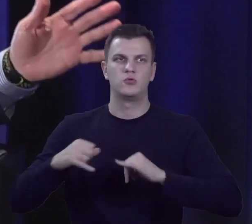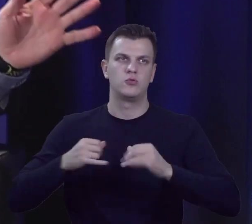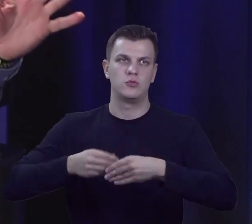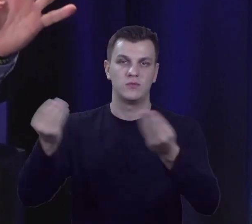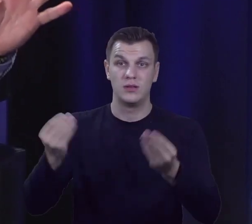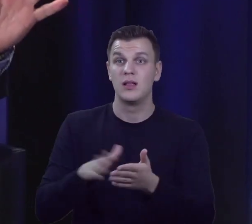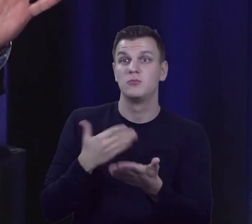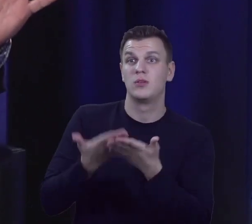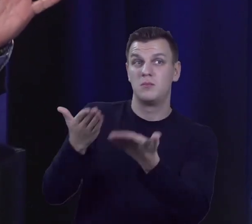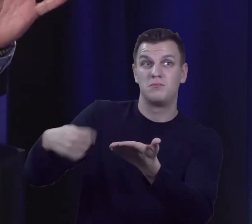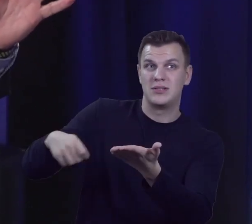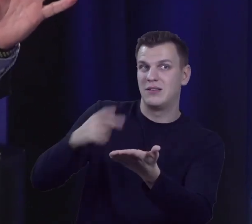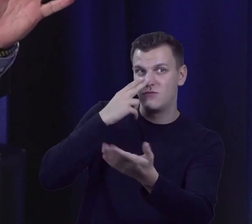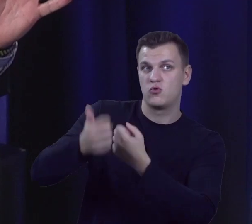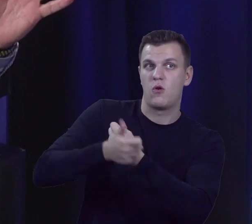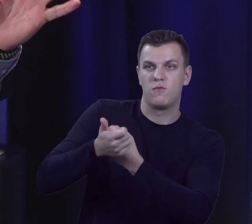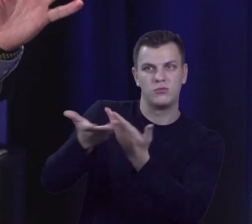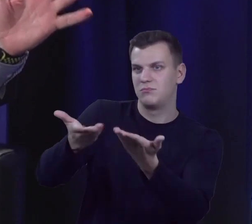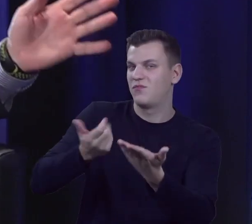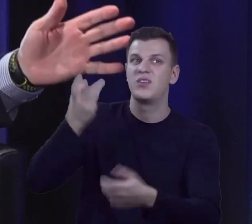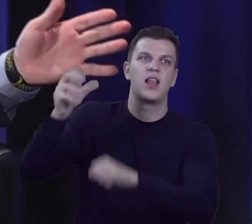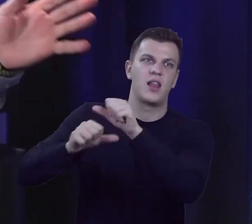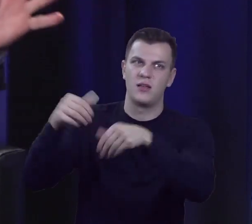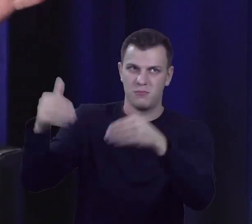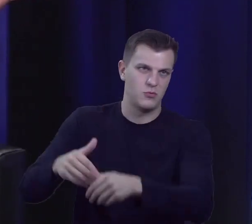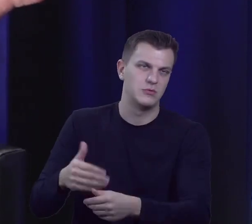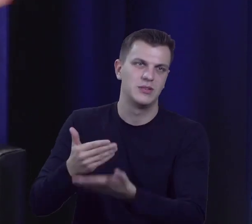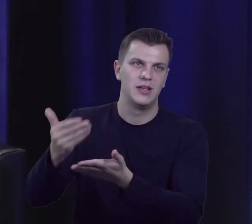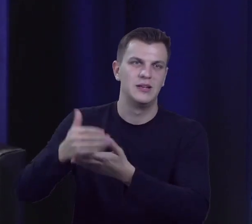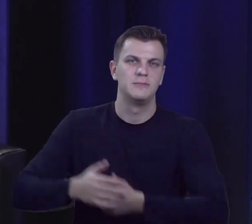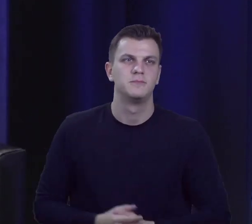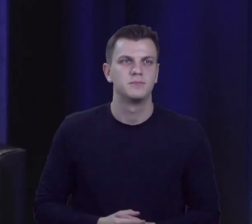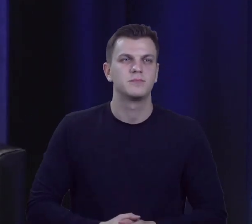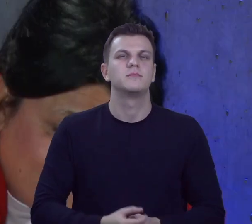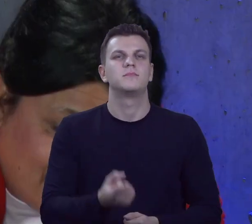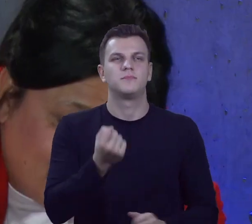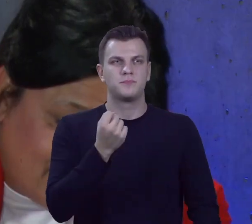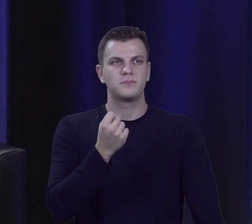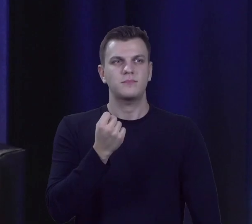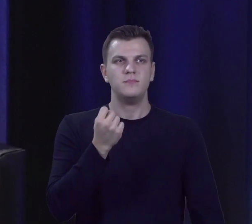prezydent jest jakby dowodem na to, że można to robić wiele lat. Pan prezydent, jest z powodzeniem. Jestem oczywiście